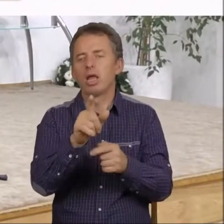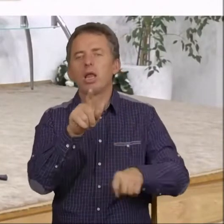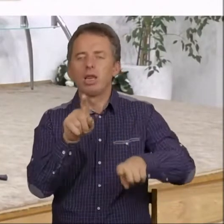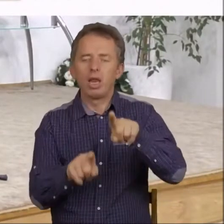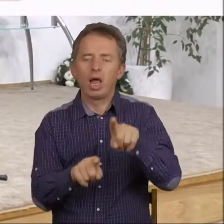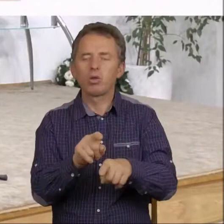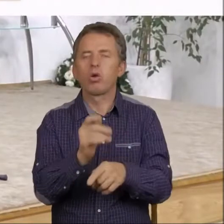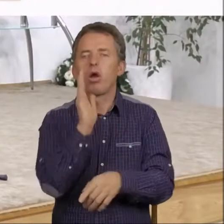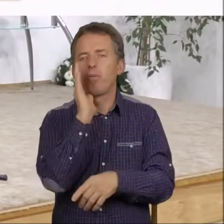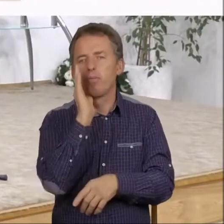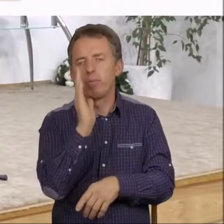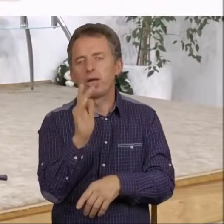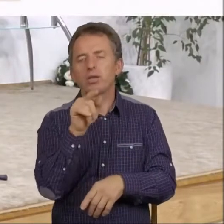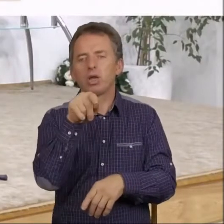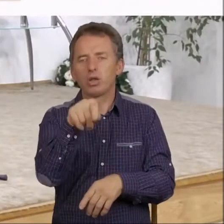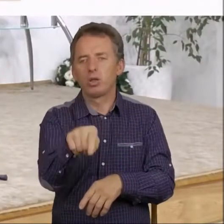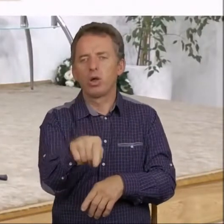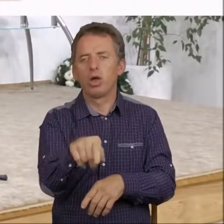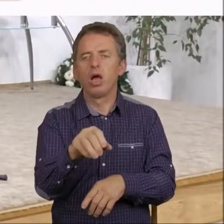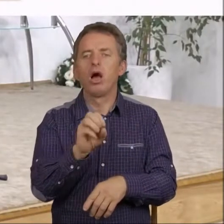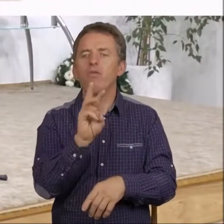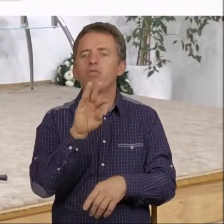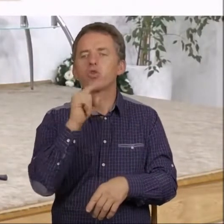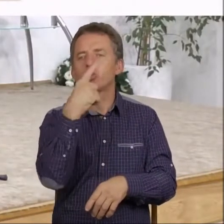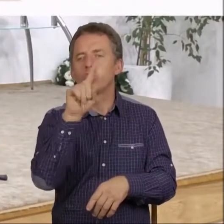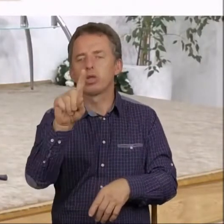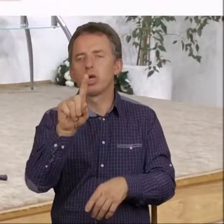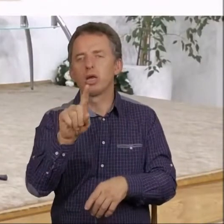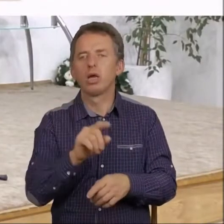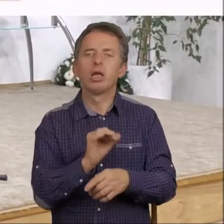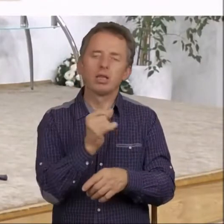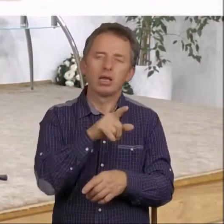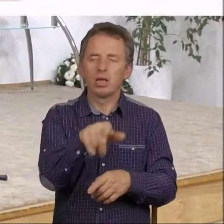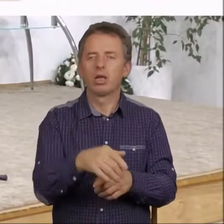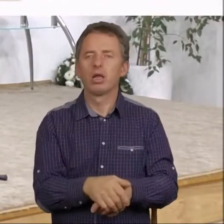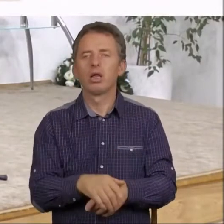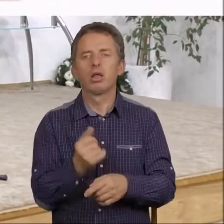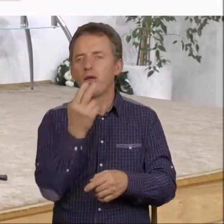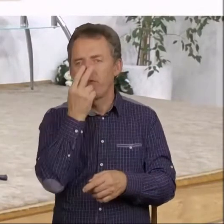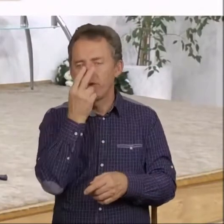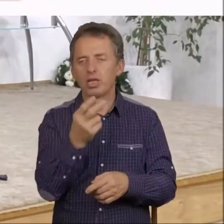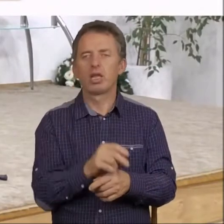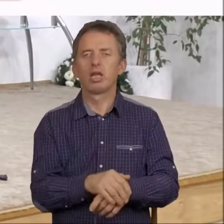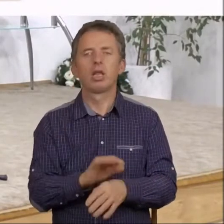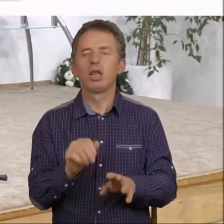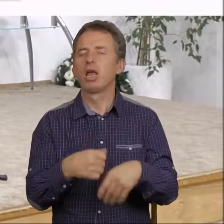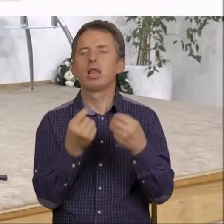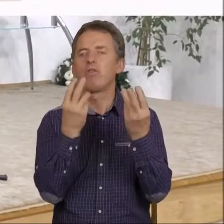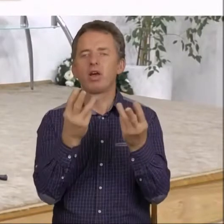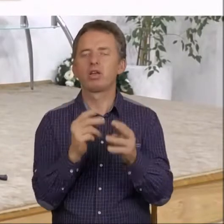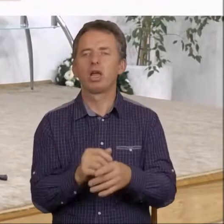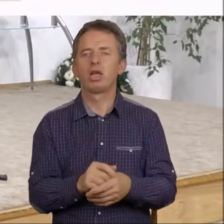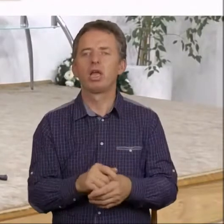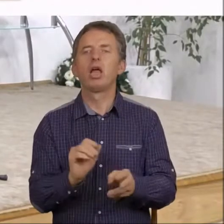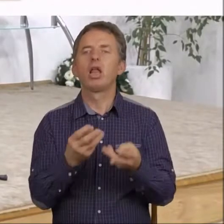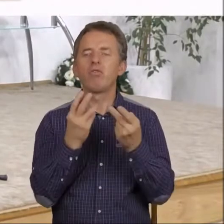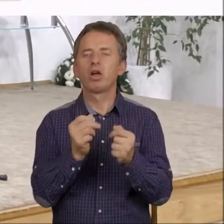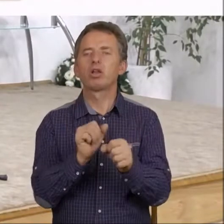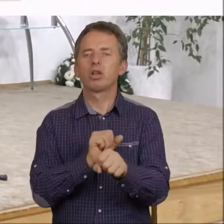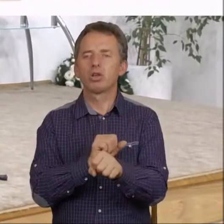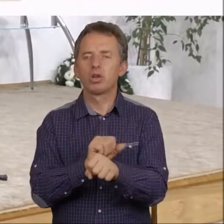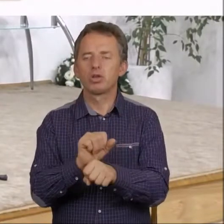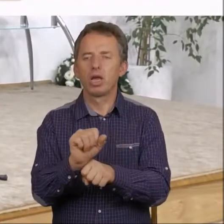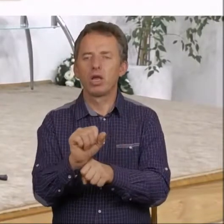będzie to, ten wrzut, prawda, taki czy siaki, to nie wiemy, to nie jest najistotniejsze. Najważniejsze, że